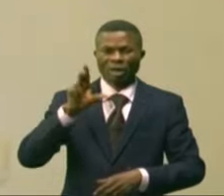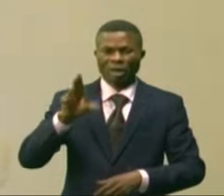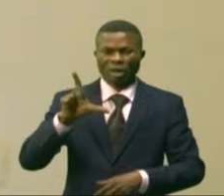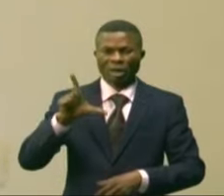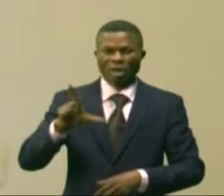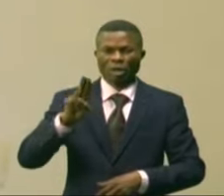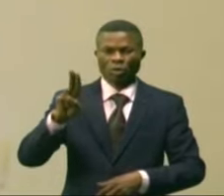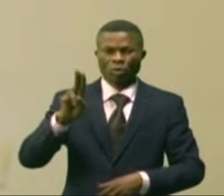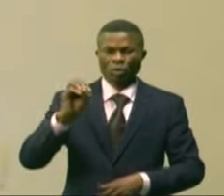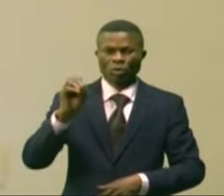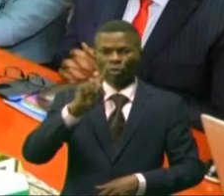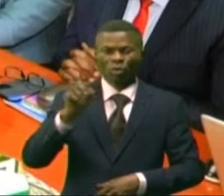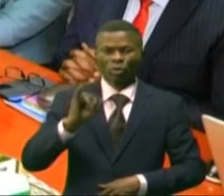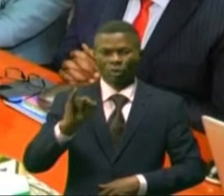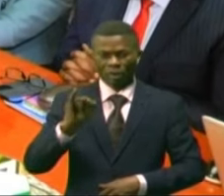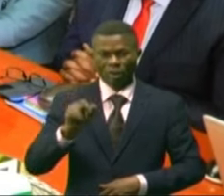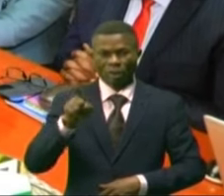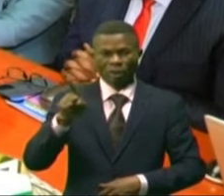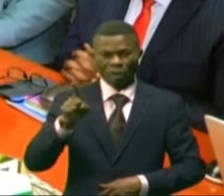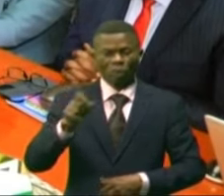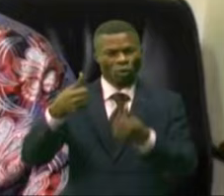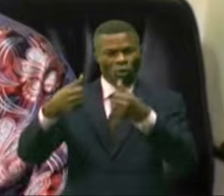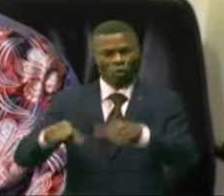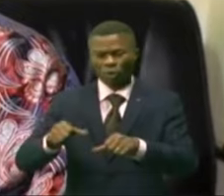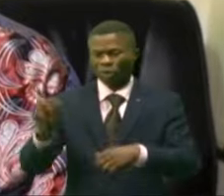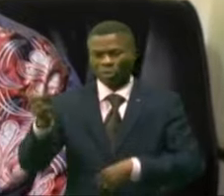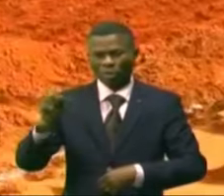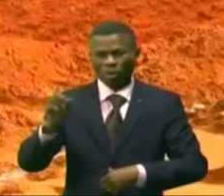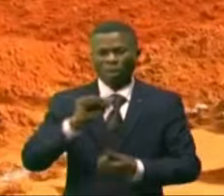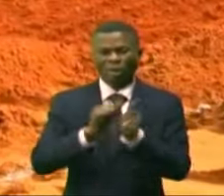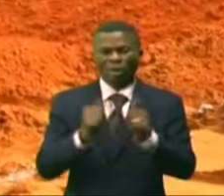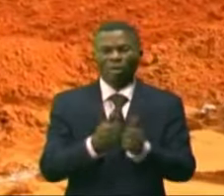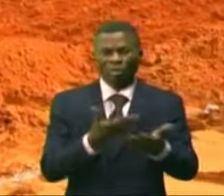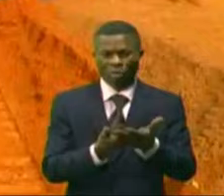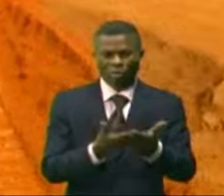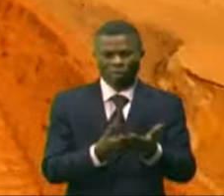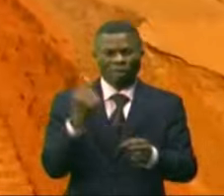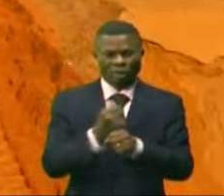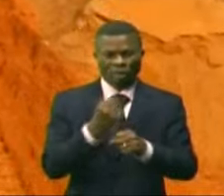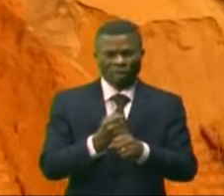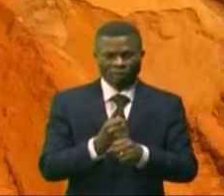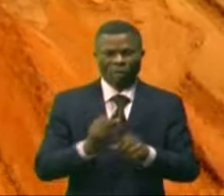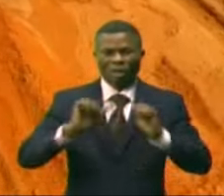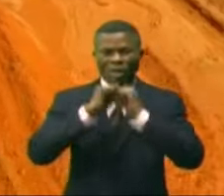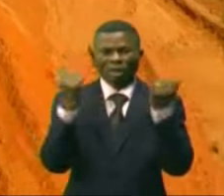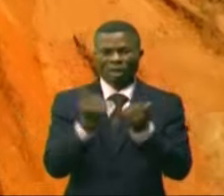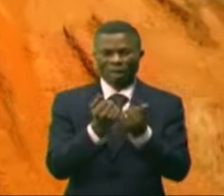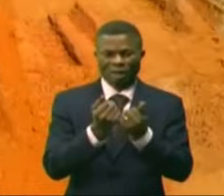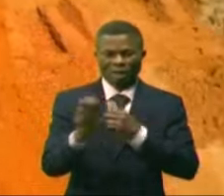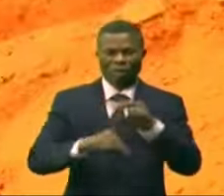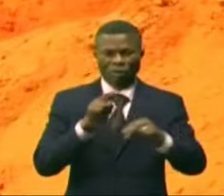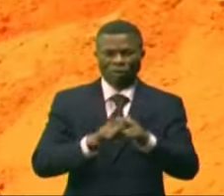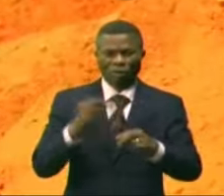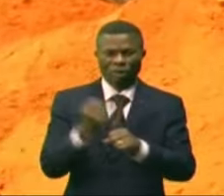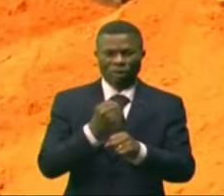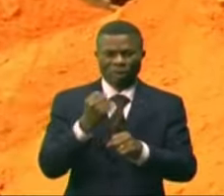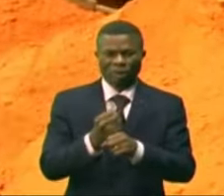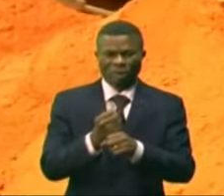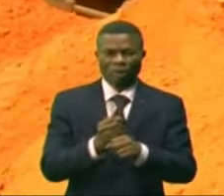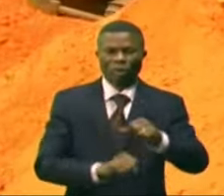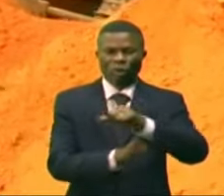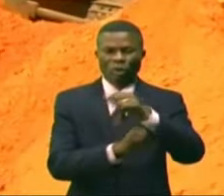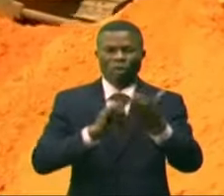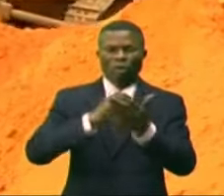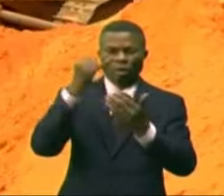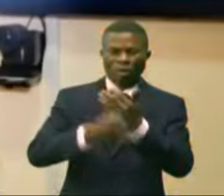L'honorable Mantezolo n'est pas resté indifférent face aux prouesses que réalise l'Agence Conglaise des Grands Travaux dans le pilotage des